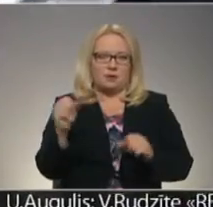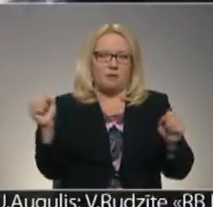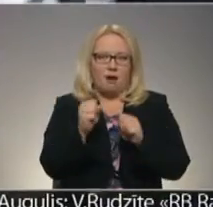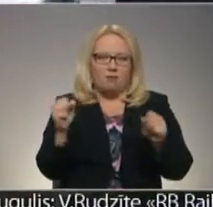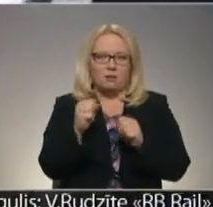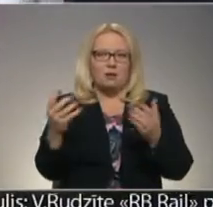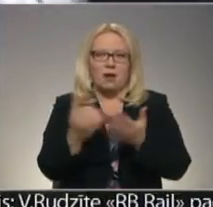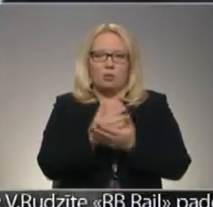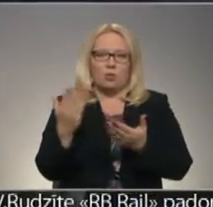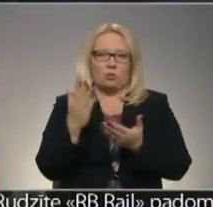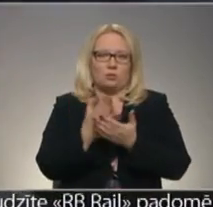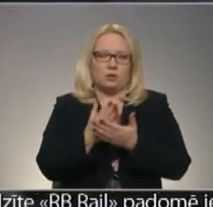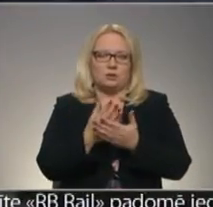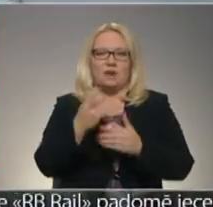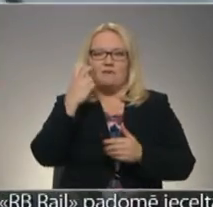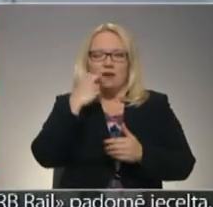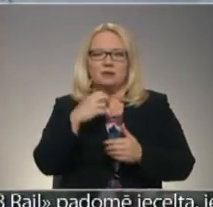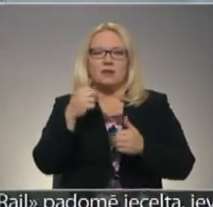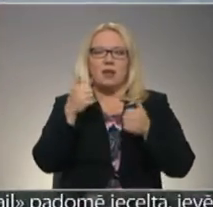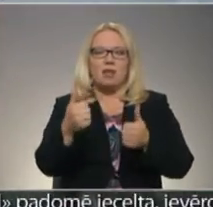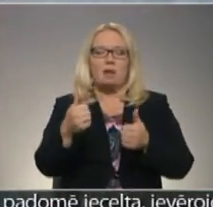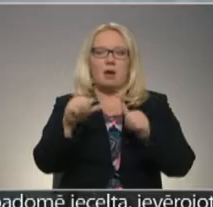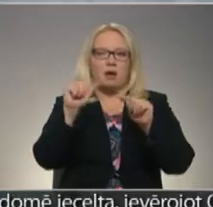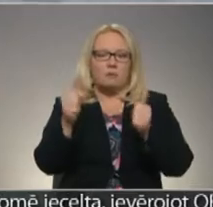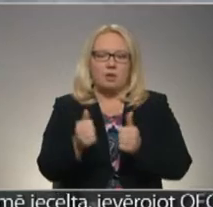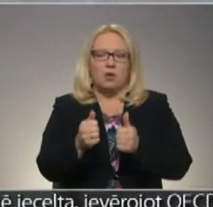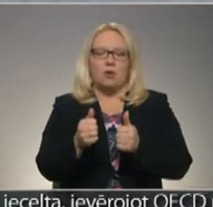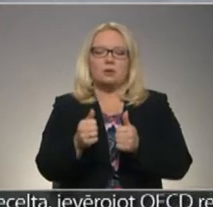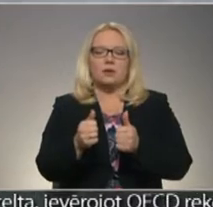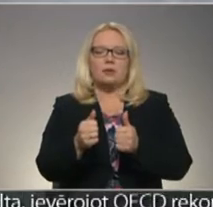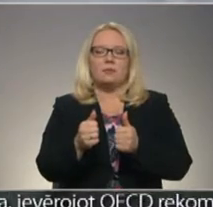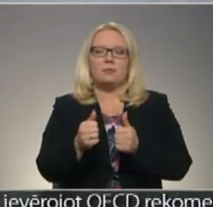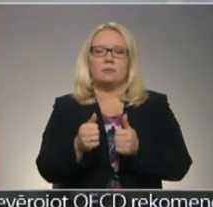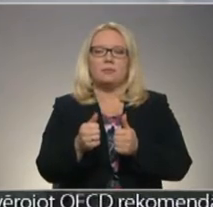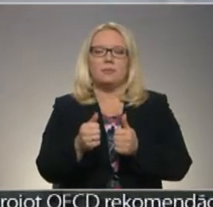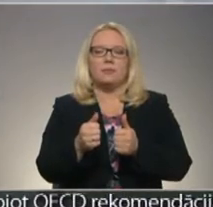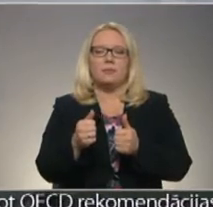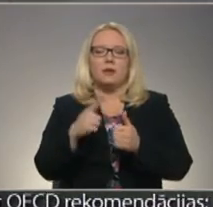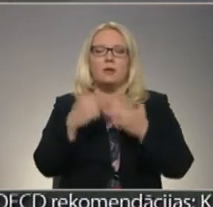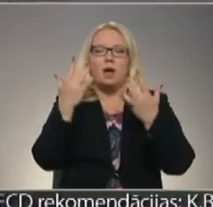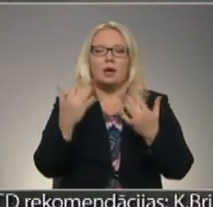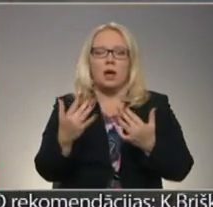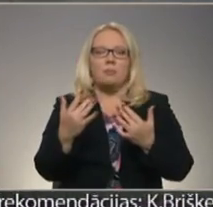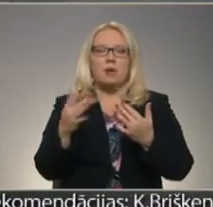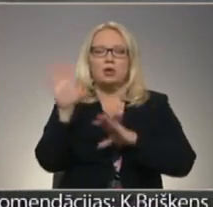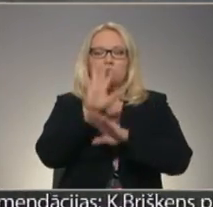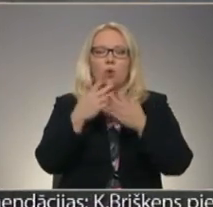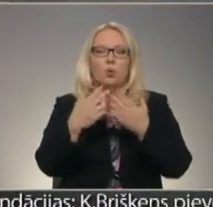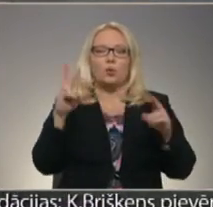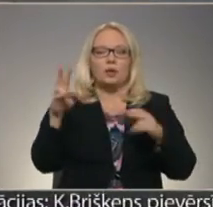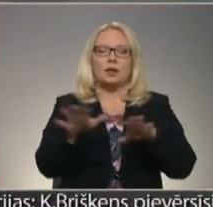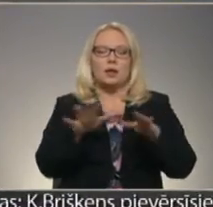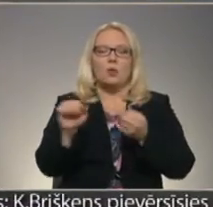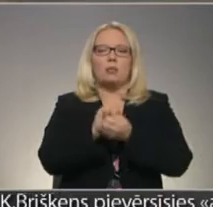atroda, kur viņš ir. Vecajā labā centrā metoda. Lākam līdzā, tīklu saikrsīt. Kampaņu spūku tīkli jau otro gadu rīko